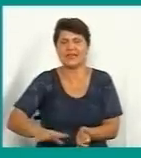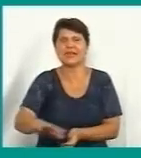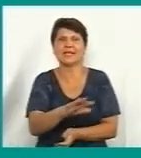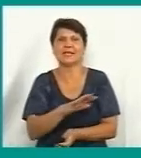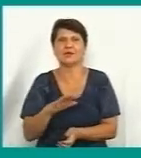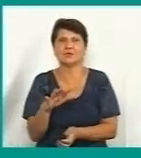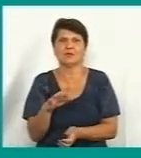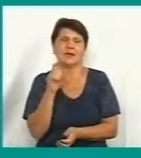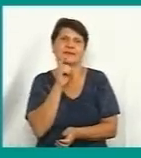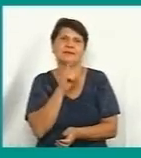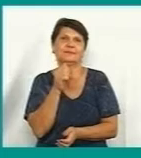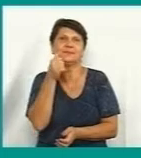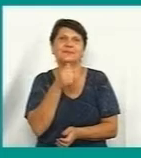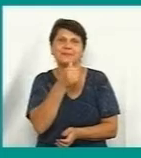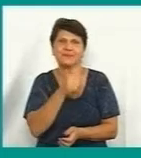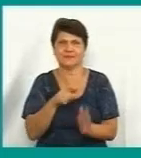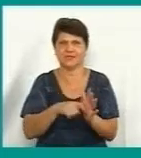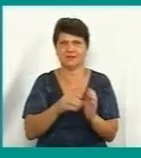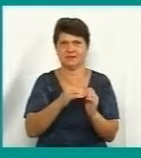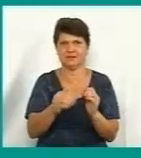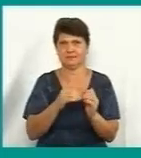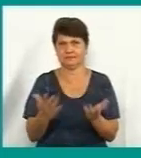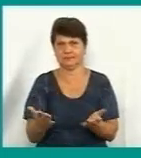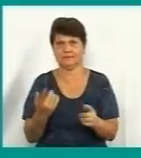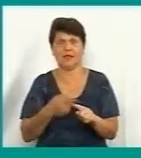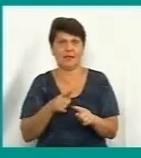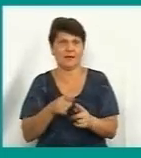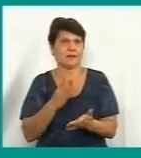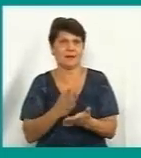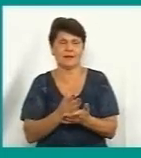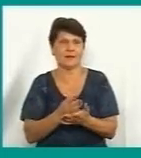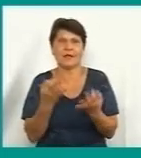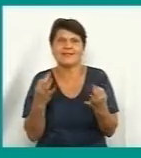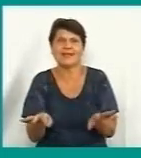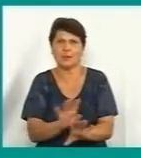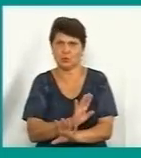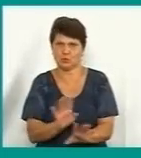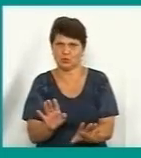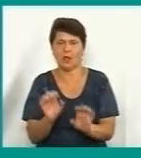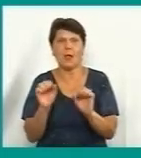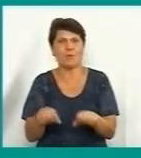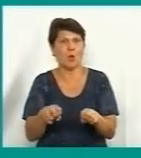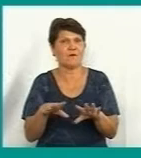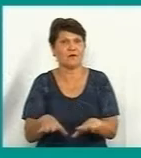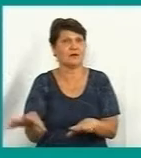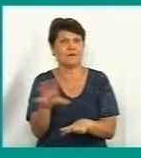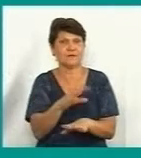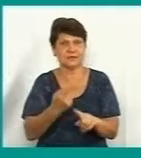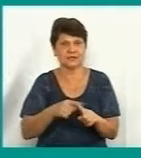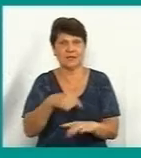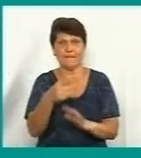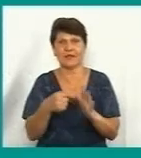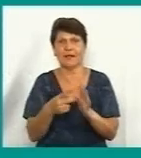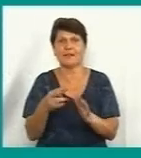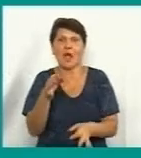стихійні сміттєзвалища. Суттєві кількості. це, в принципі, є неприпустимим. І це могло би вирішити всі ці питання екологічні.